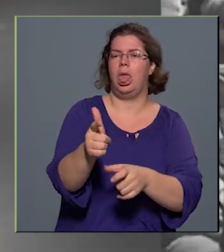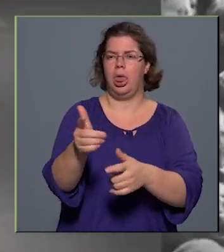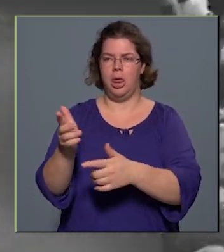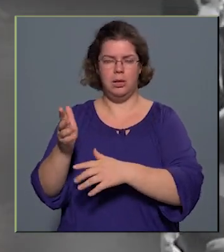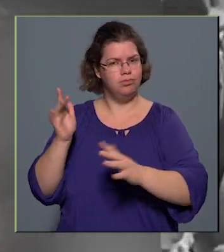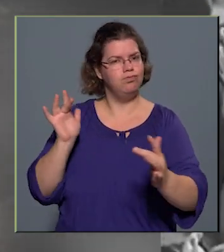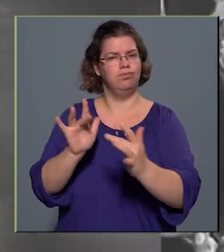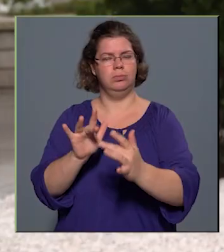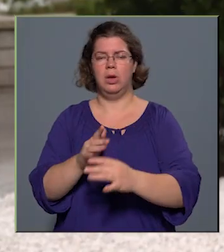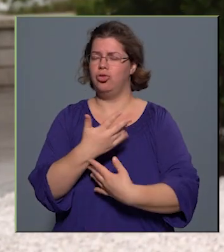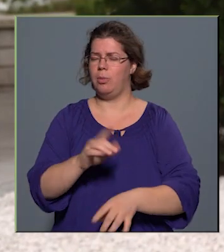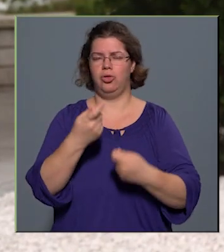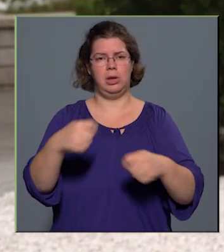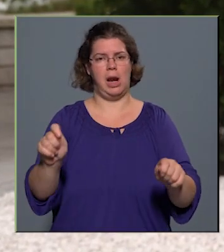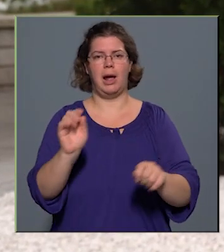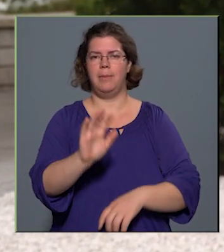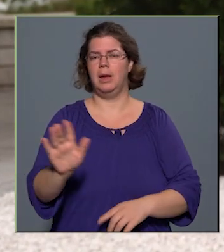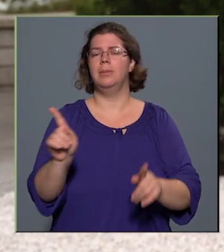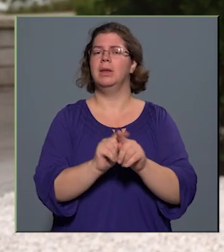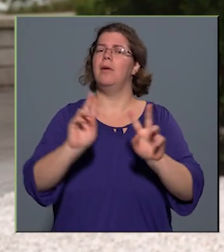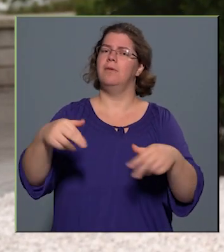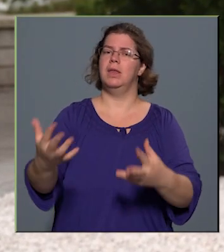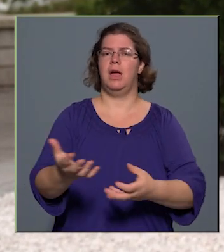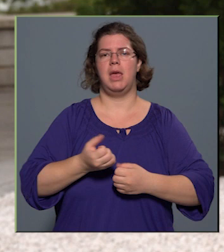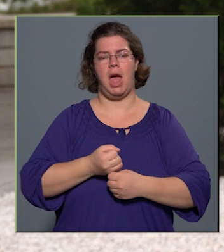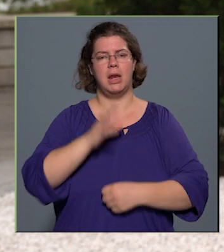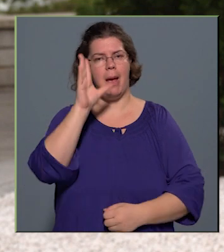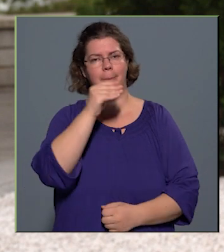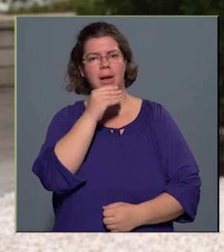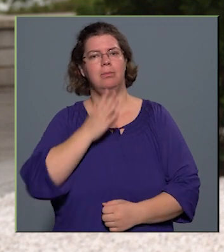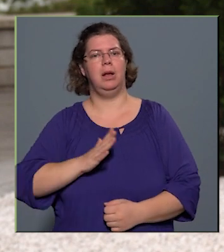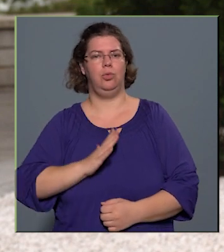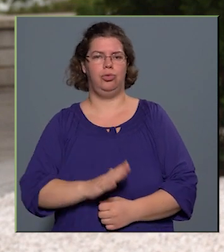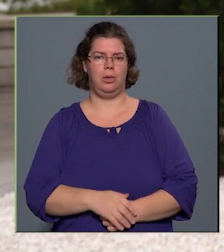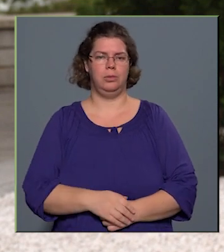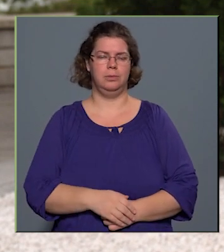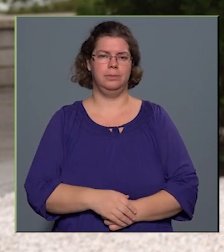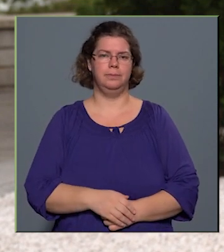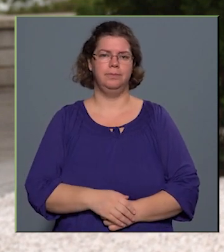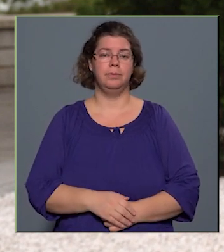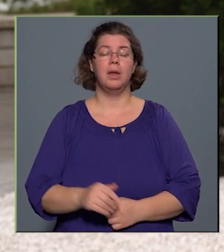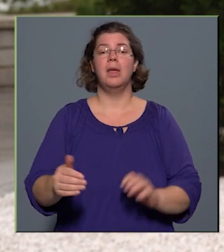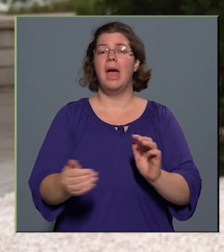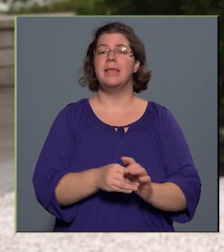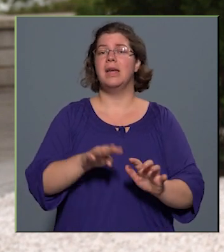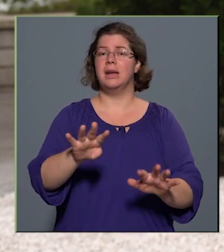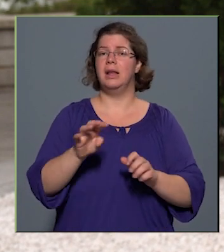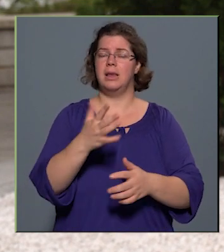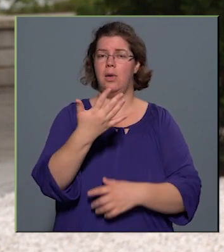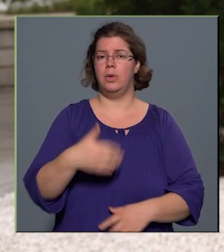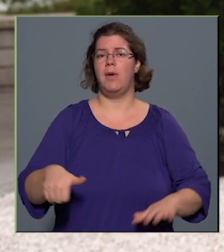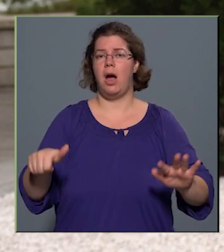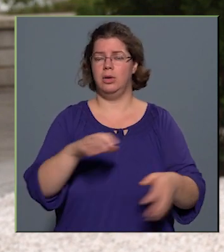Semmi sem drágább nekik, mint a visszanyert emberi mértóságuk. Az 1956-os